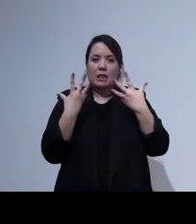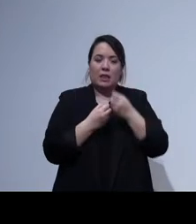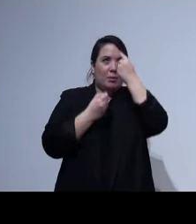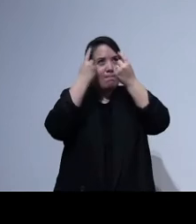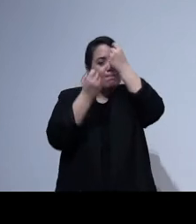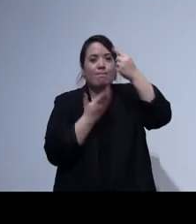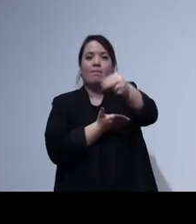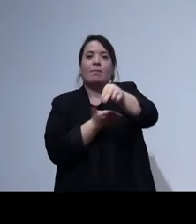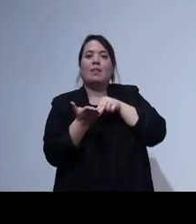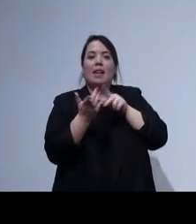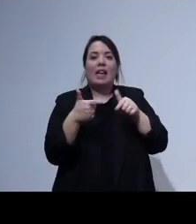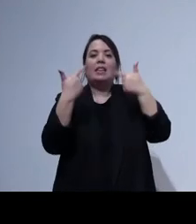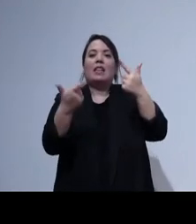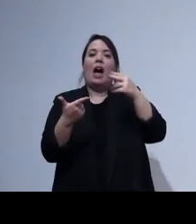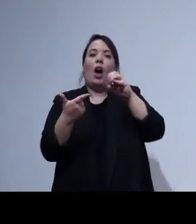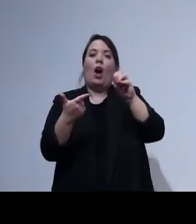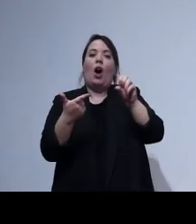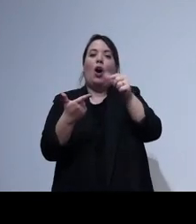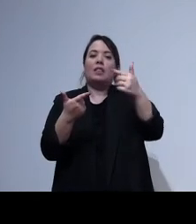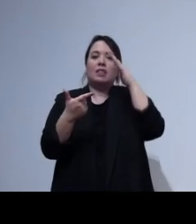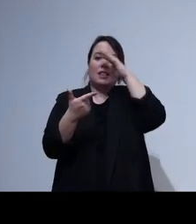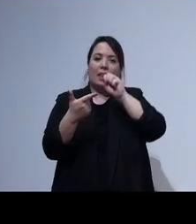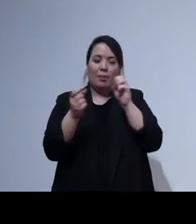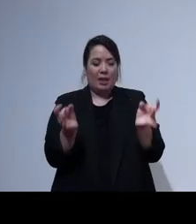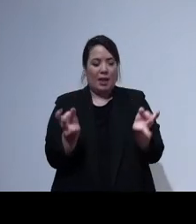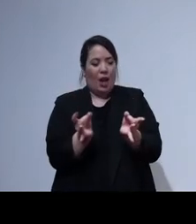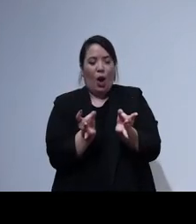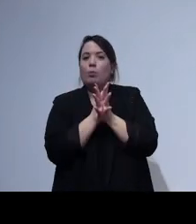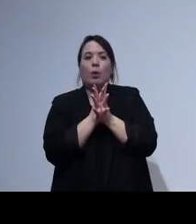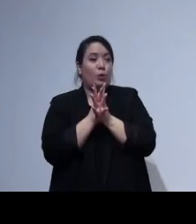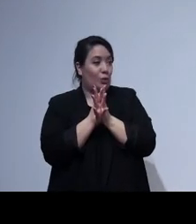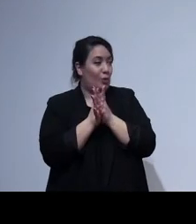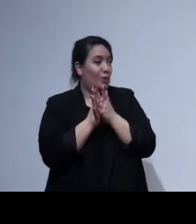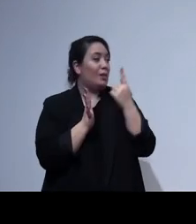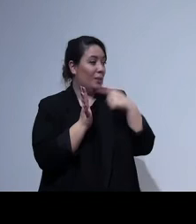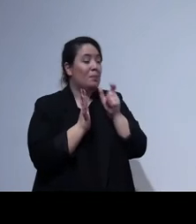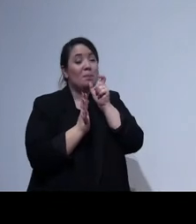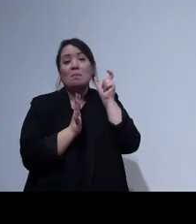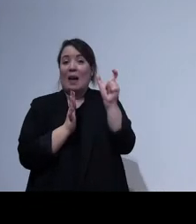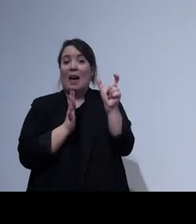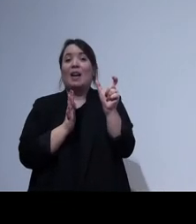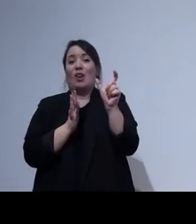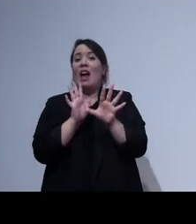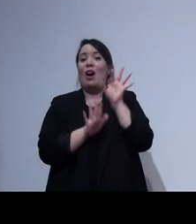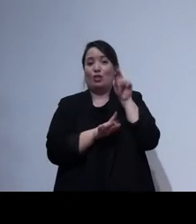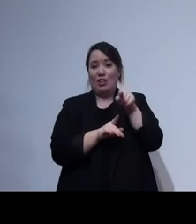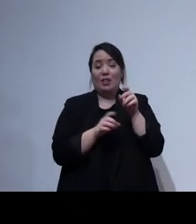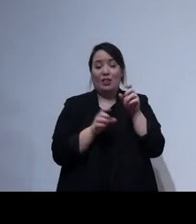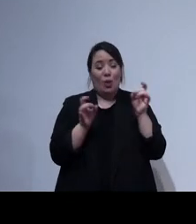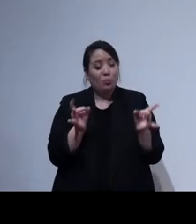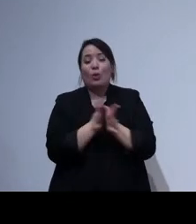l'opportunità e come vedete è una parola che si rincorre spesso in questo lavoro